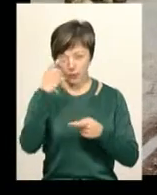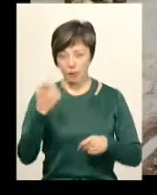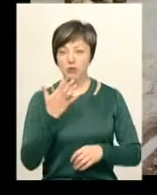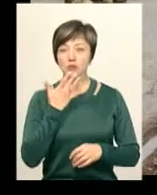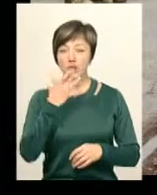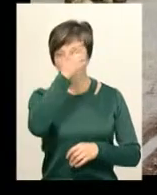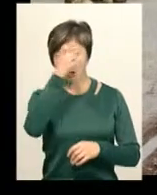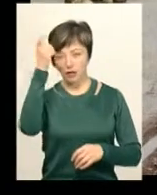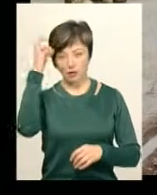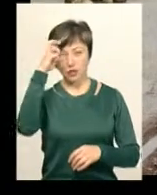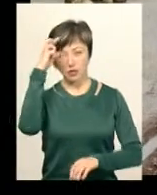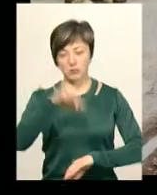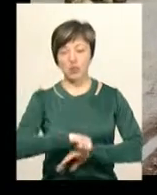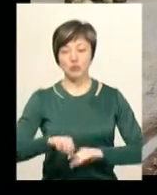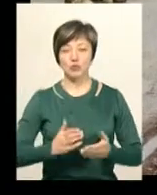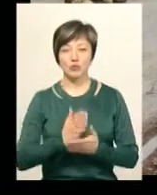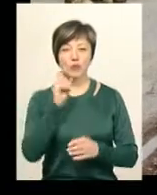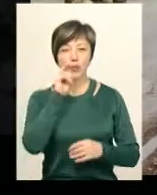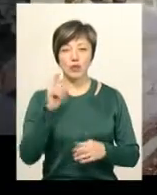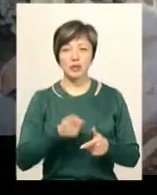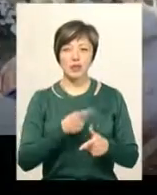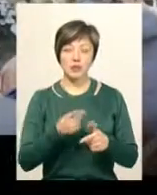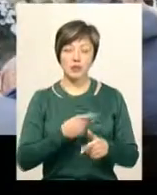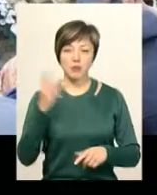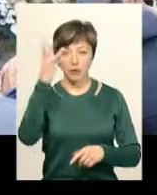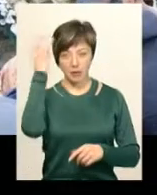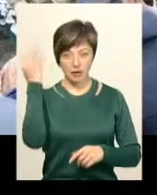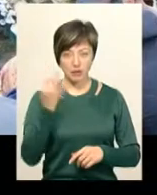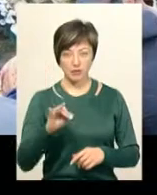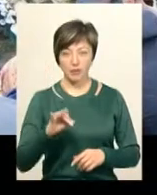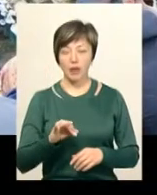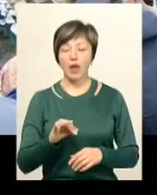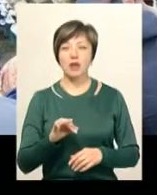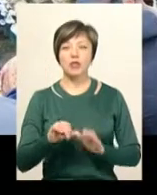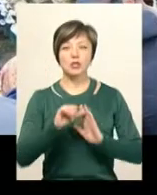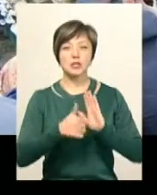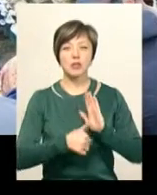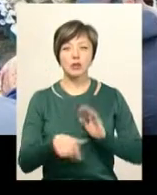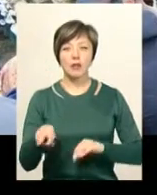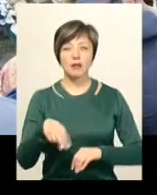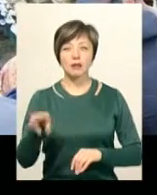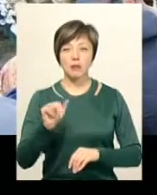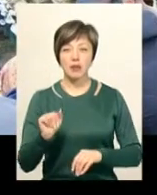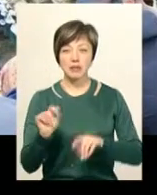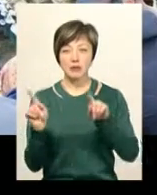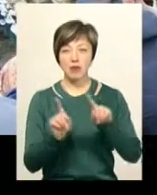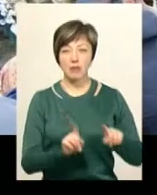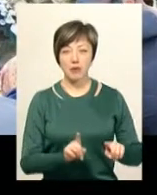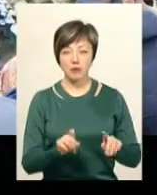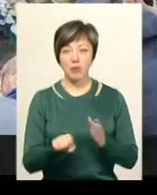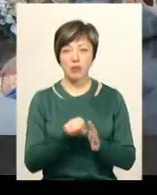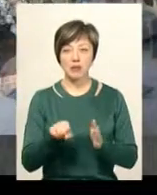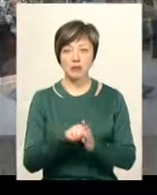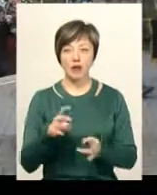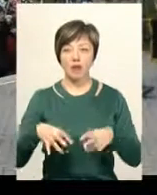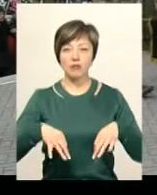Національній академії Державної прикордонної служби України імені Богдана Хмельницького. Нагадаю, 16 листопада на Закарпатті контрабандисти